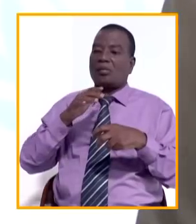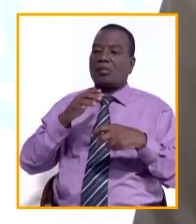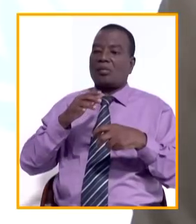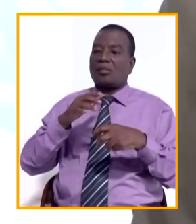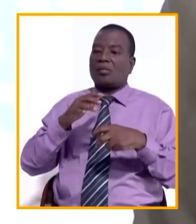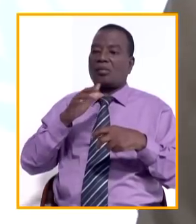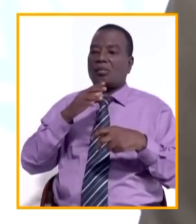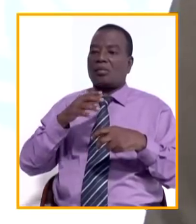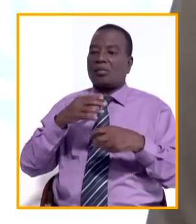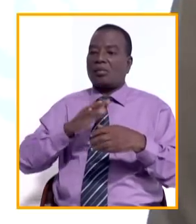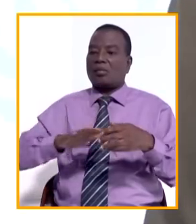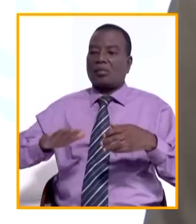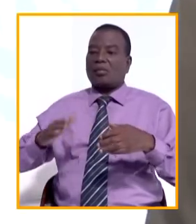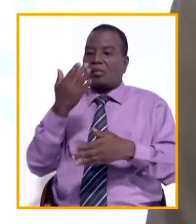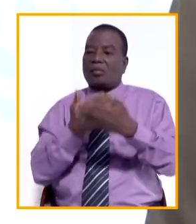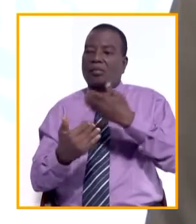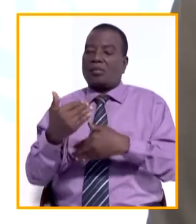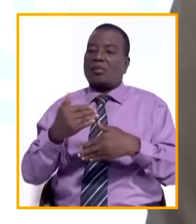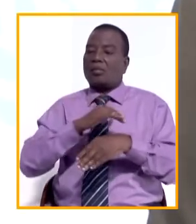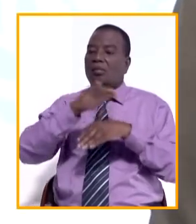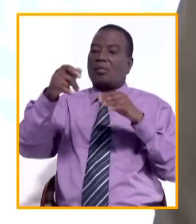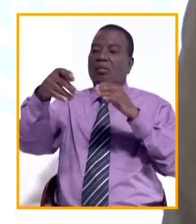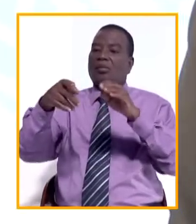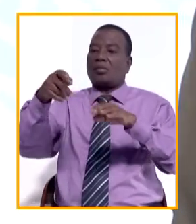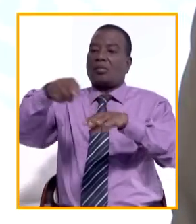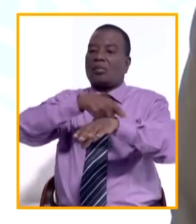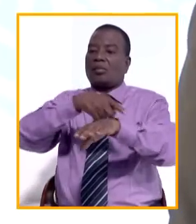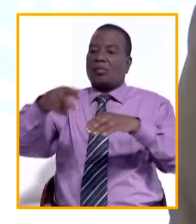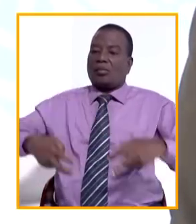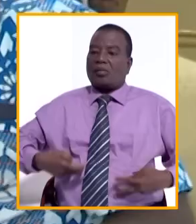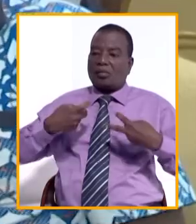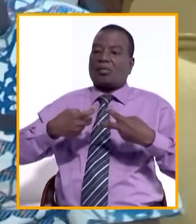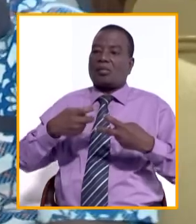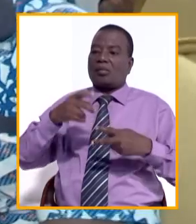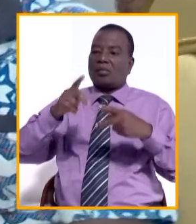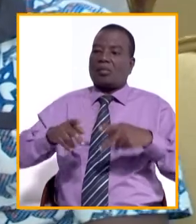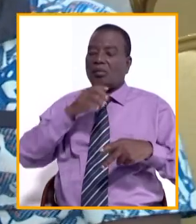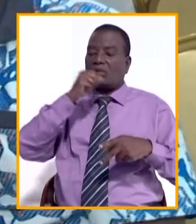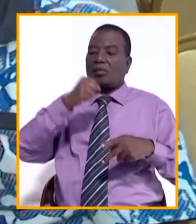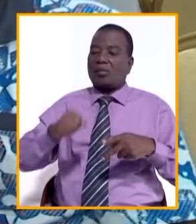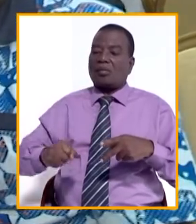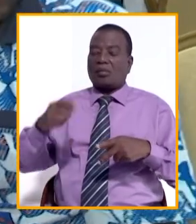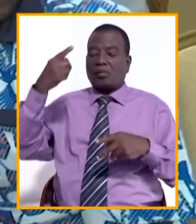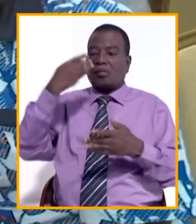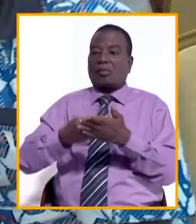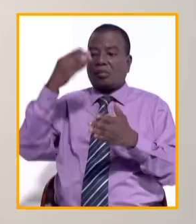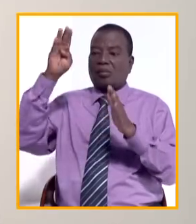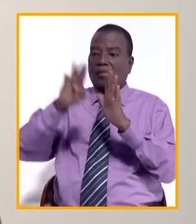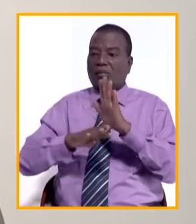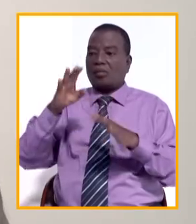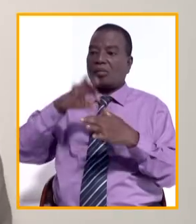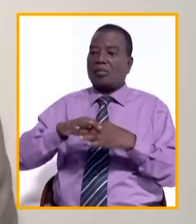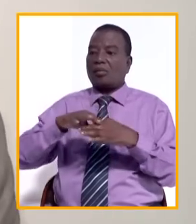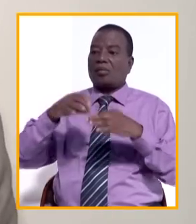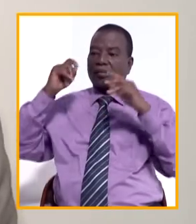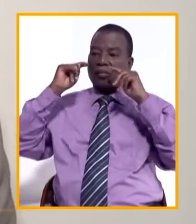'enfant, du nouveau-né. Mais comme nous disons, la santé tout au long de la vie, y compris celle des personnes âgées. Le financement de la stratégie de coopération pays